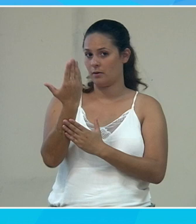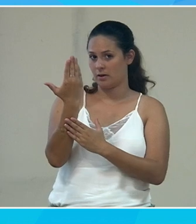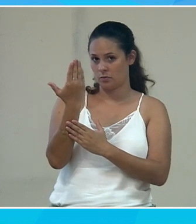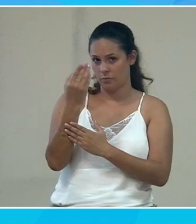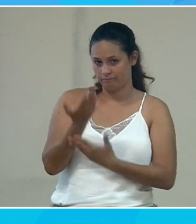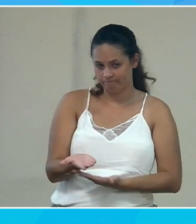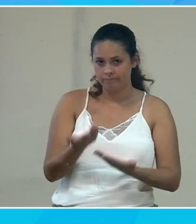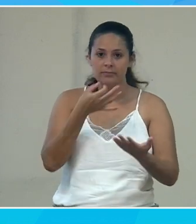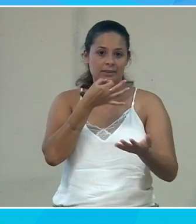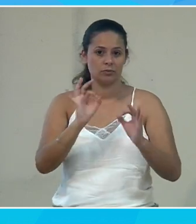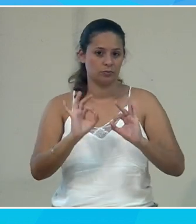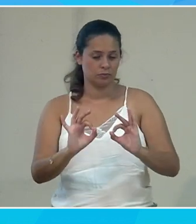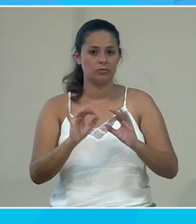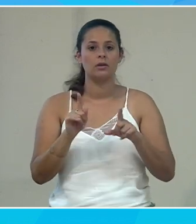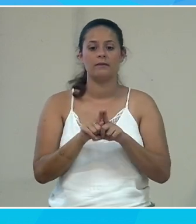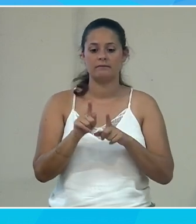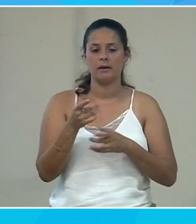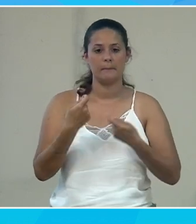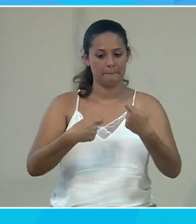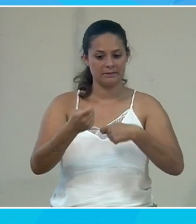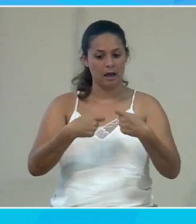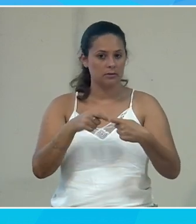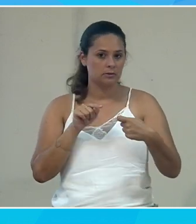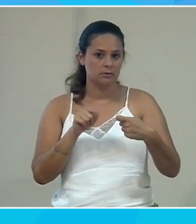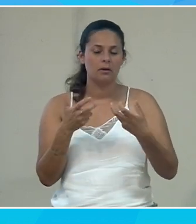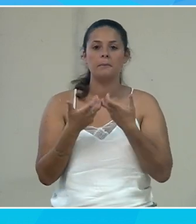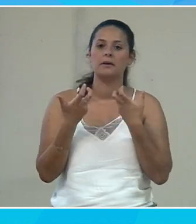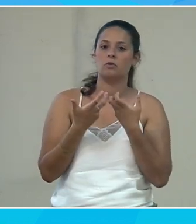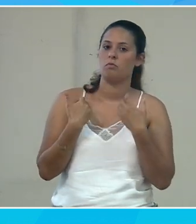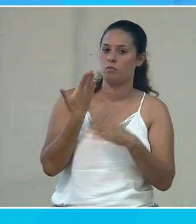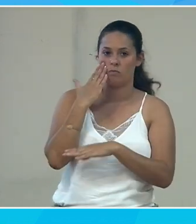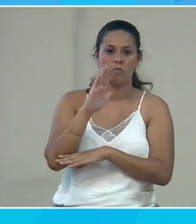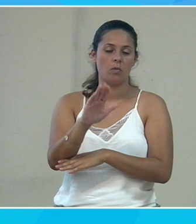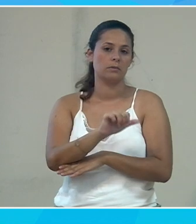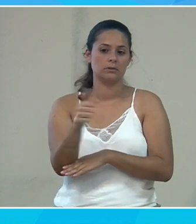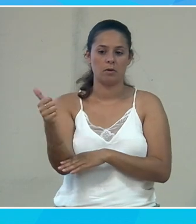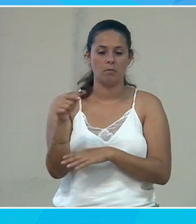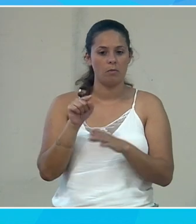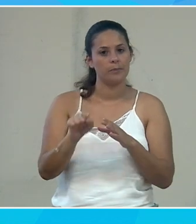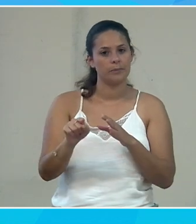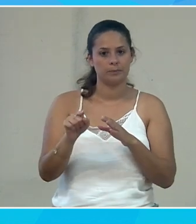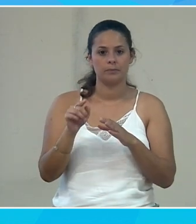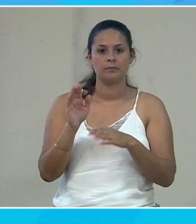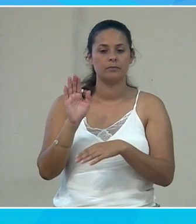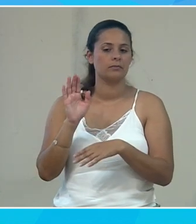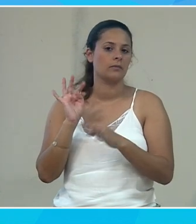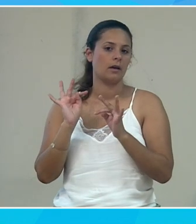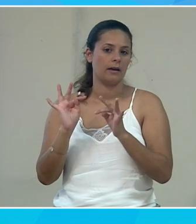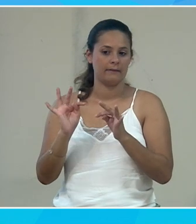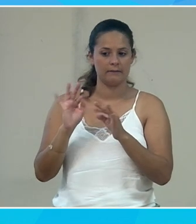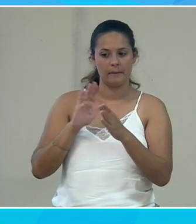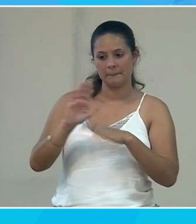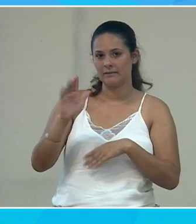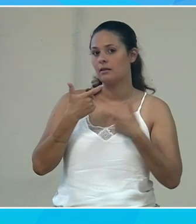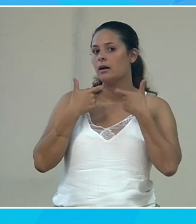je viens de parler. Les sujets business, par exemple, nous, je vais vous montrer principalement des démonstrations tout à l'heure autour de l